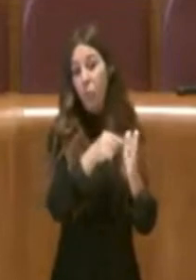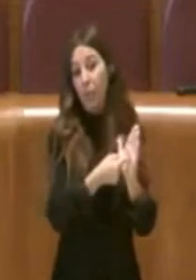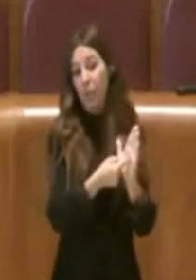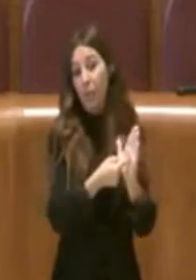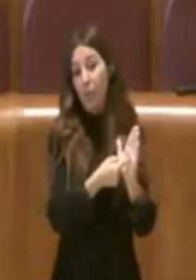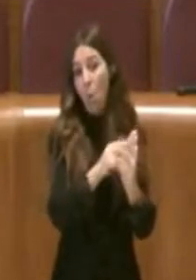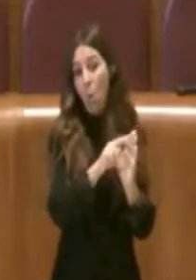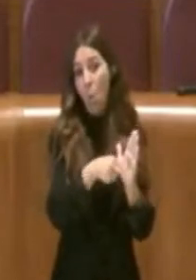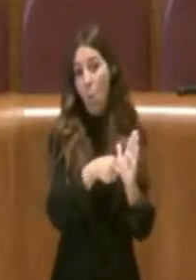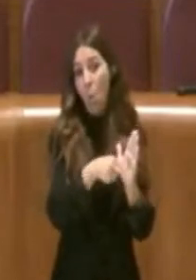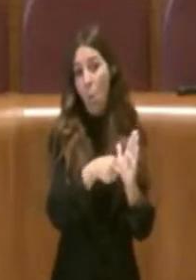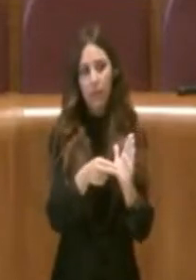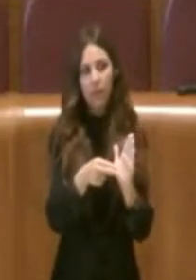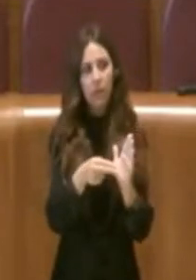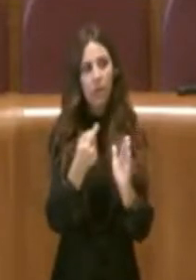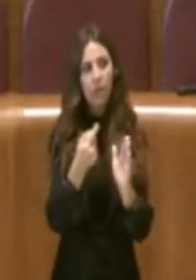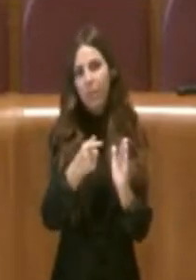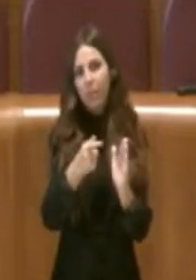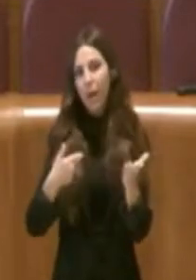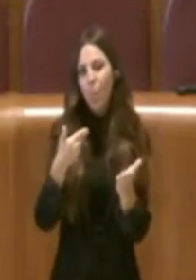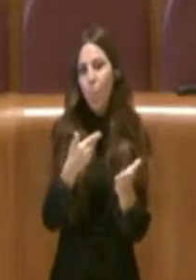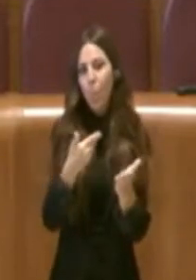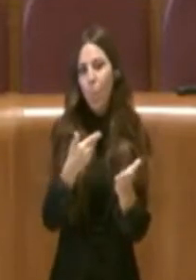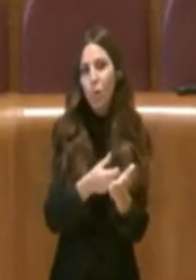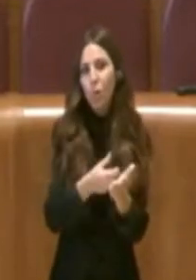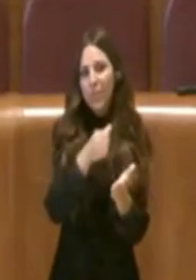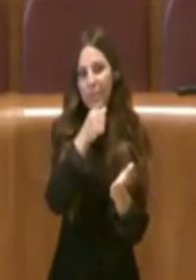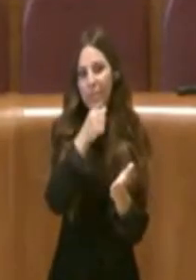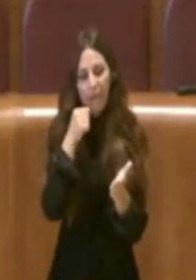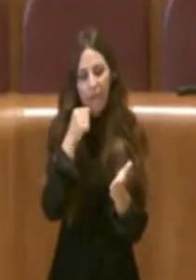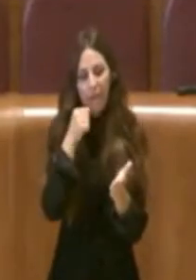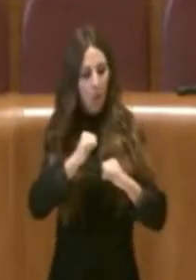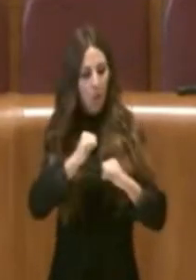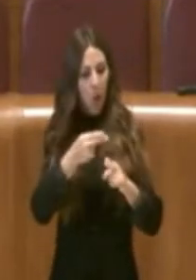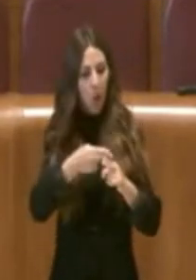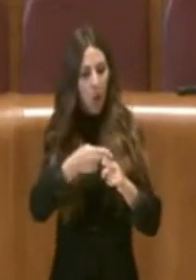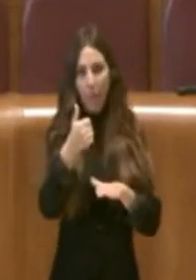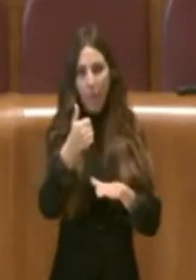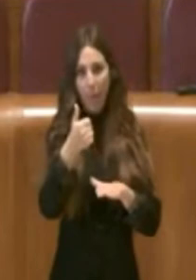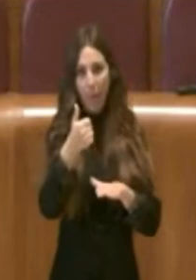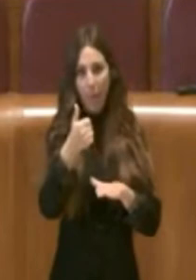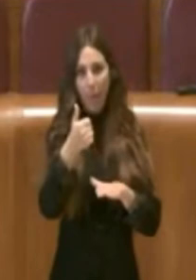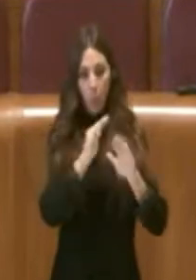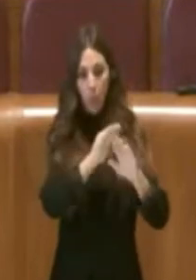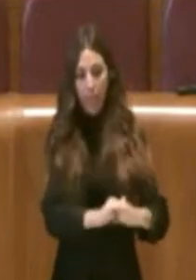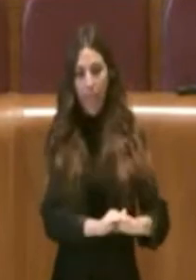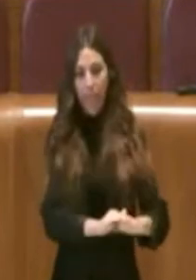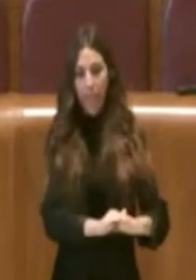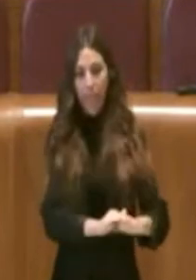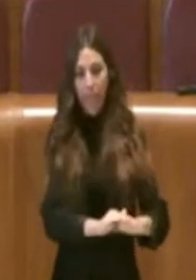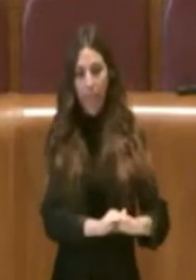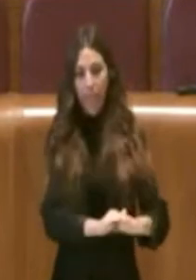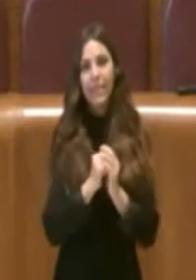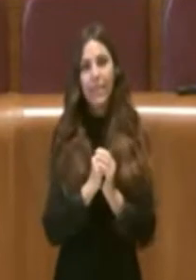per questo è stata presentata questa mozione proprio a tutela dell'amministrazione capitolina. Grazie.